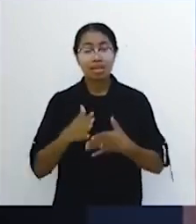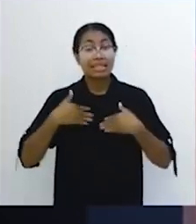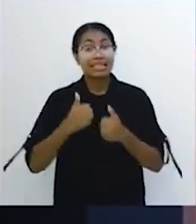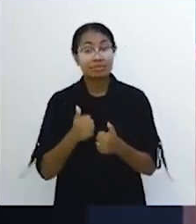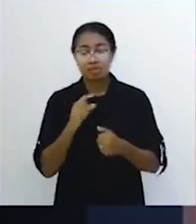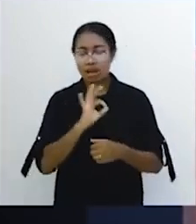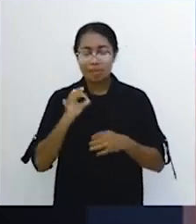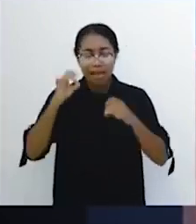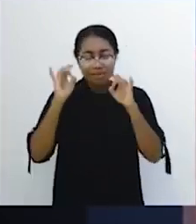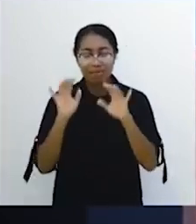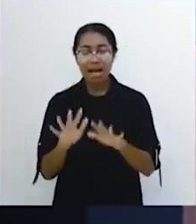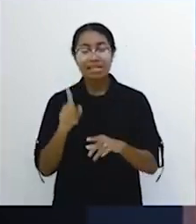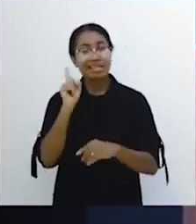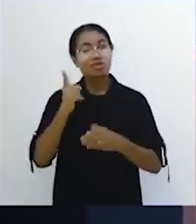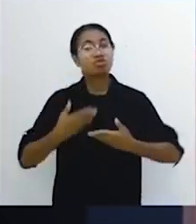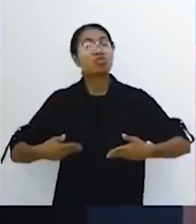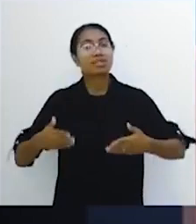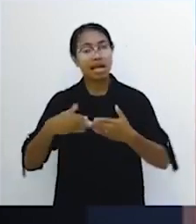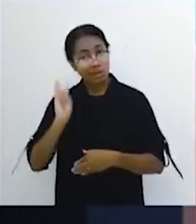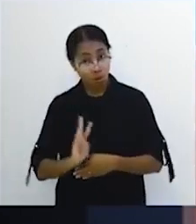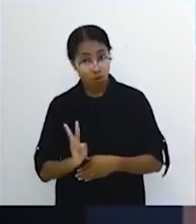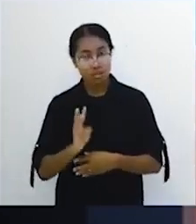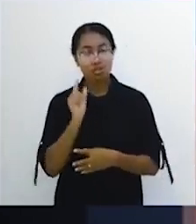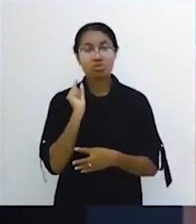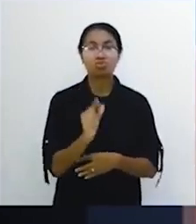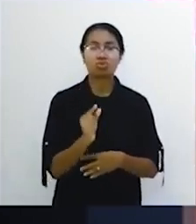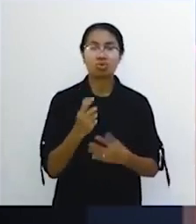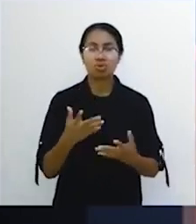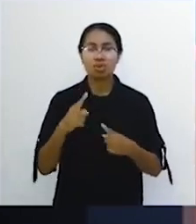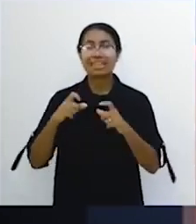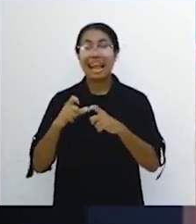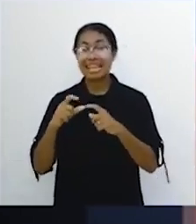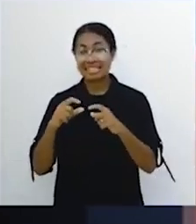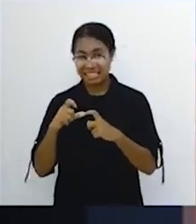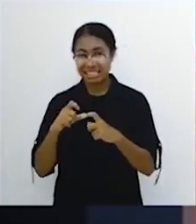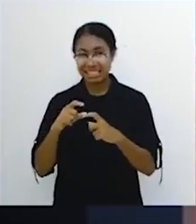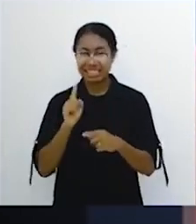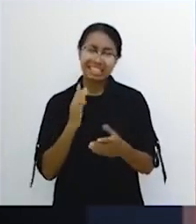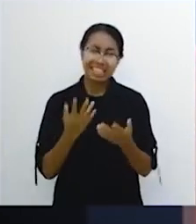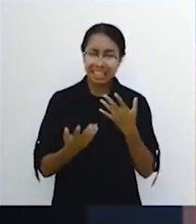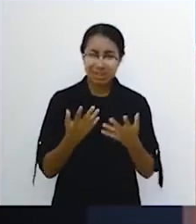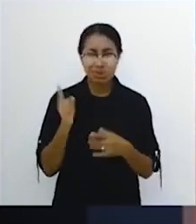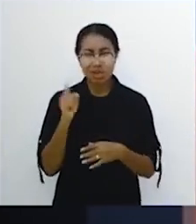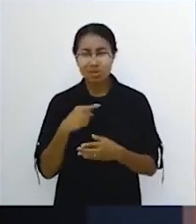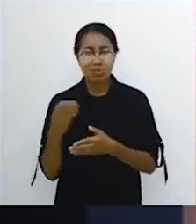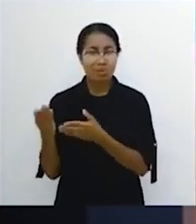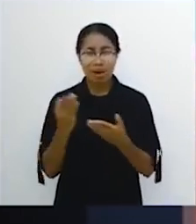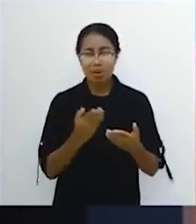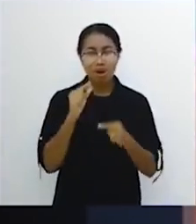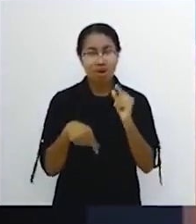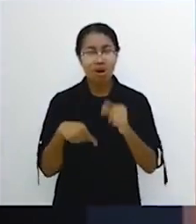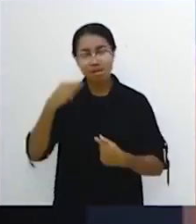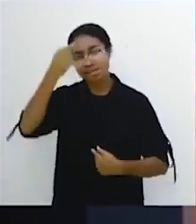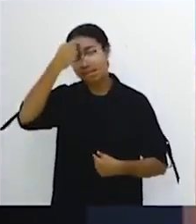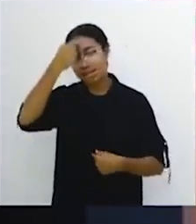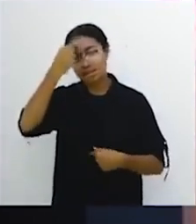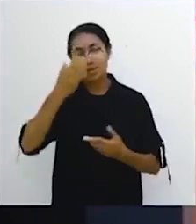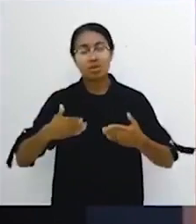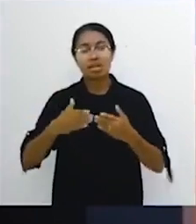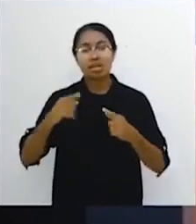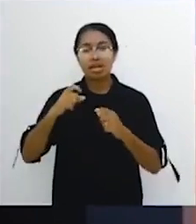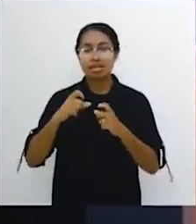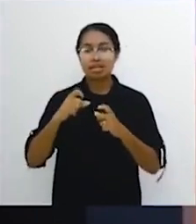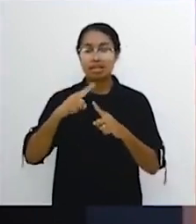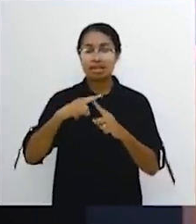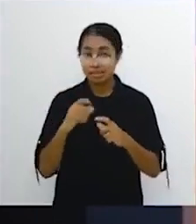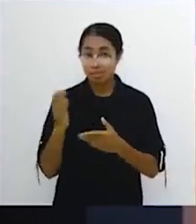menciptakan suatu suasana psikologis tertentu. Suasana trans tertentu. Membawa para pendengarnya. Atau orang-orang sakit. Pada suasana trans.